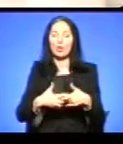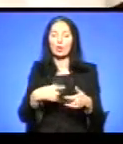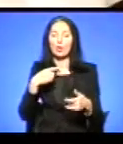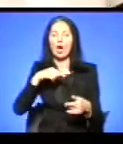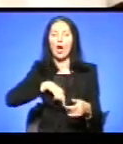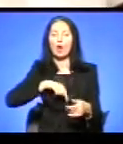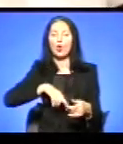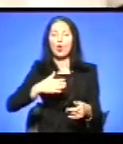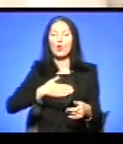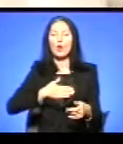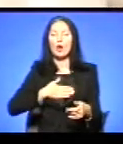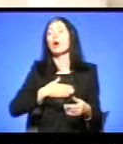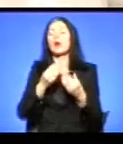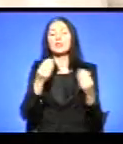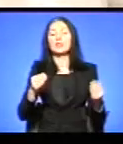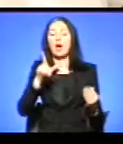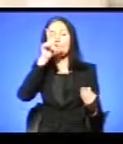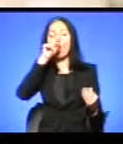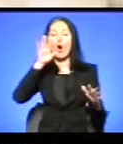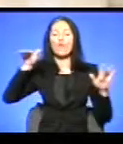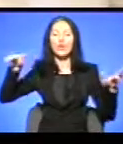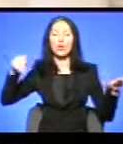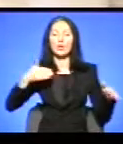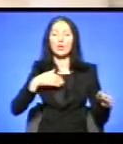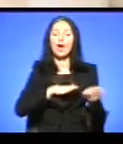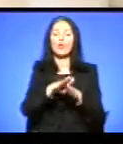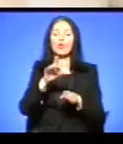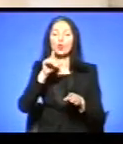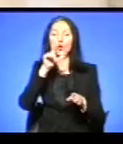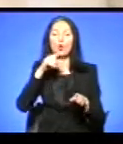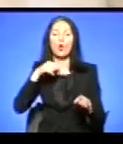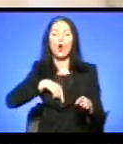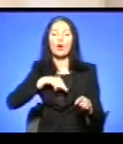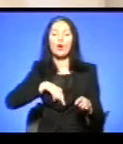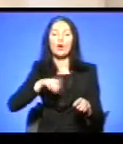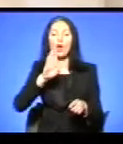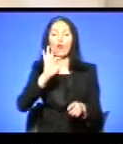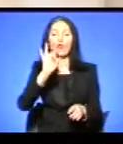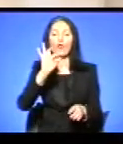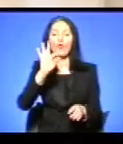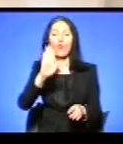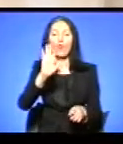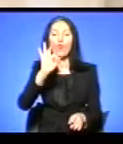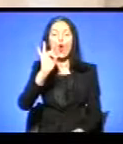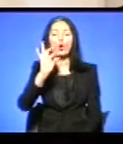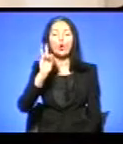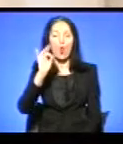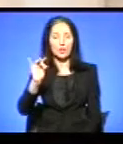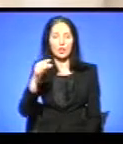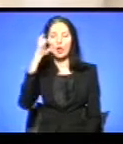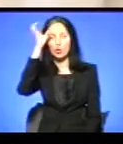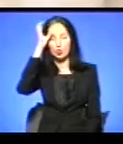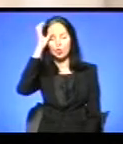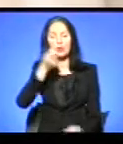у виставі ворони. Я виконую роль ворони, розумної, мудрої ворони, яка шукає дядечка Світлофора. В кінці вистави його